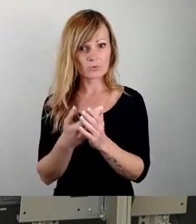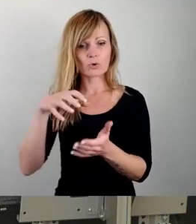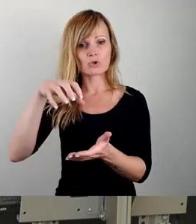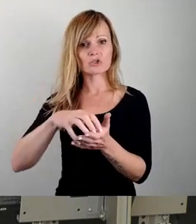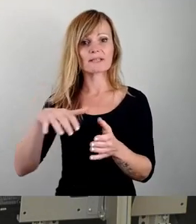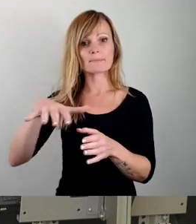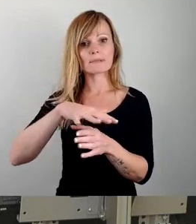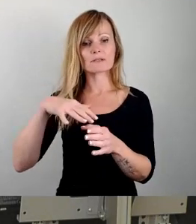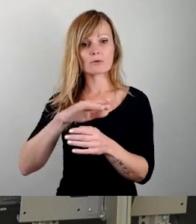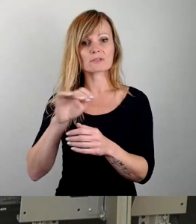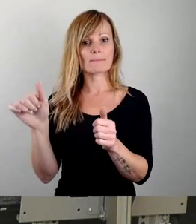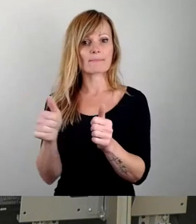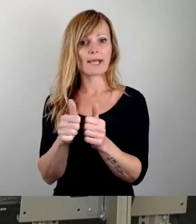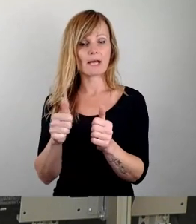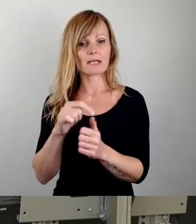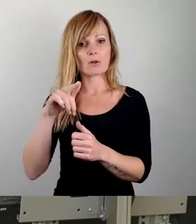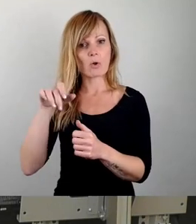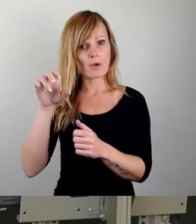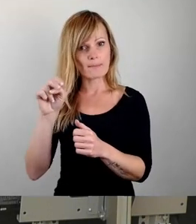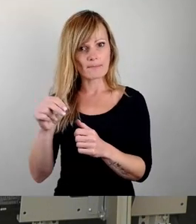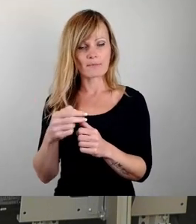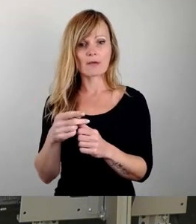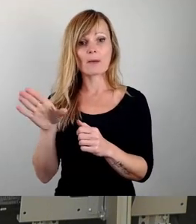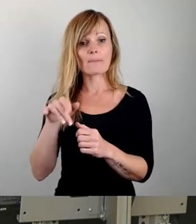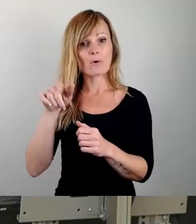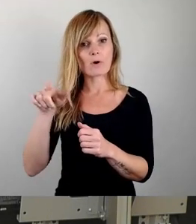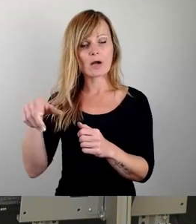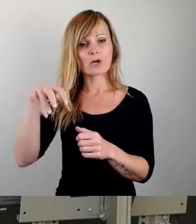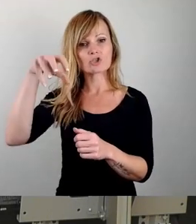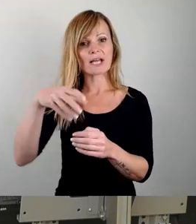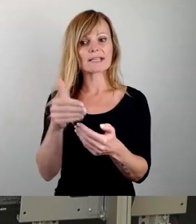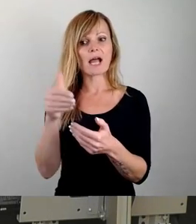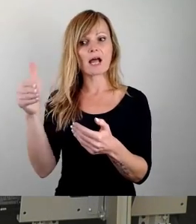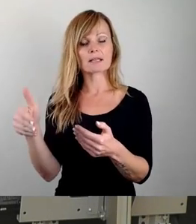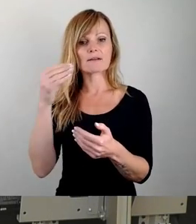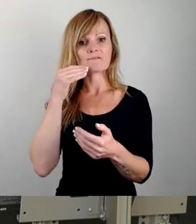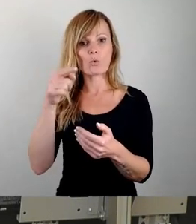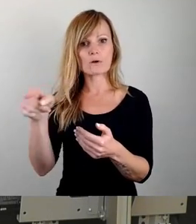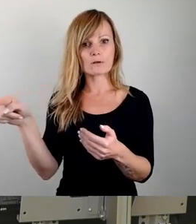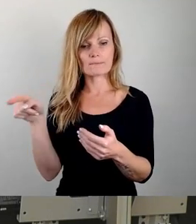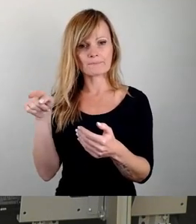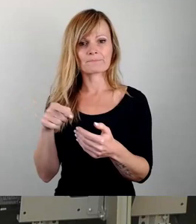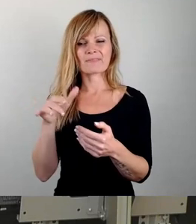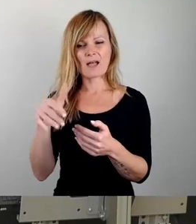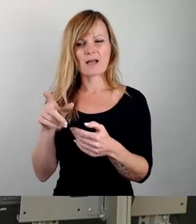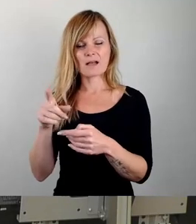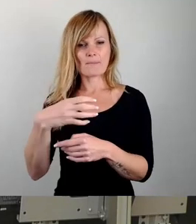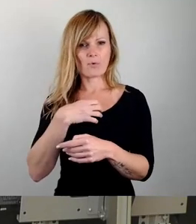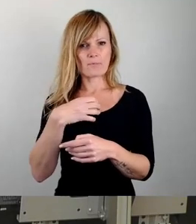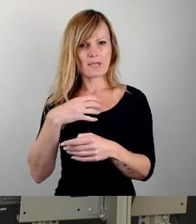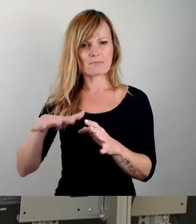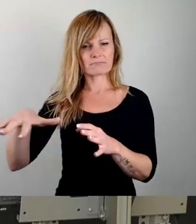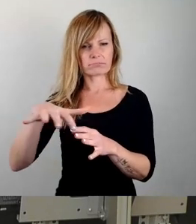Leuben wie den Bürgern in städtischer Randlage offenbart die Grenzen, zumindestens aber Problemlagen repräsentativer